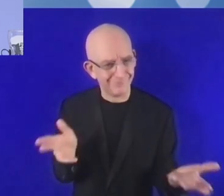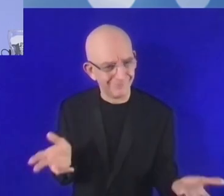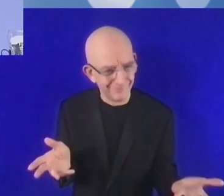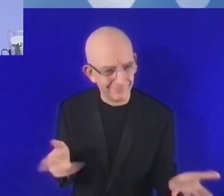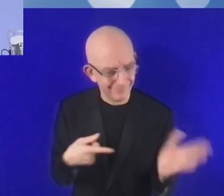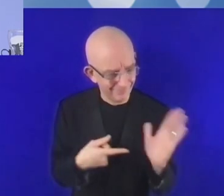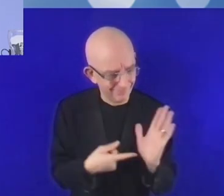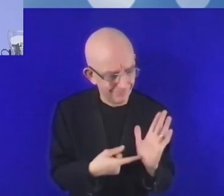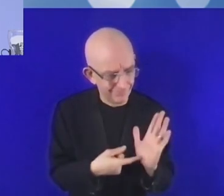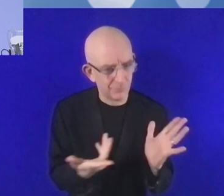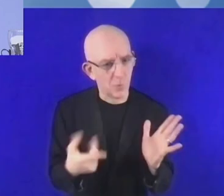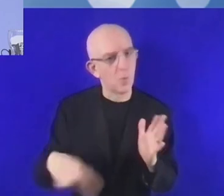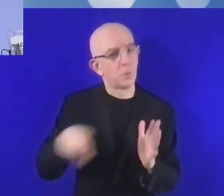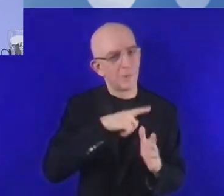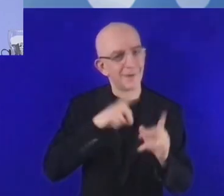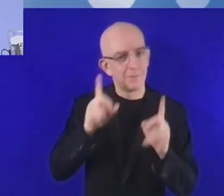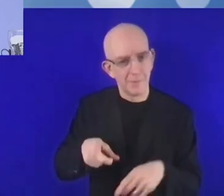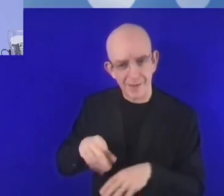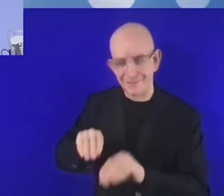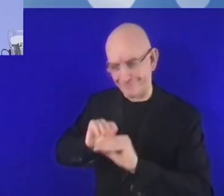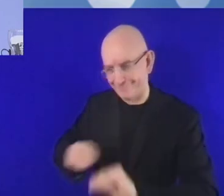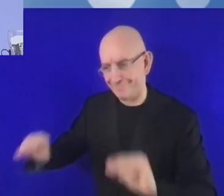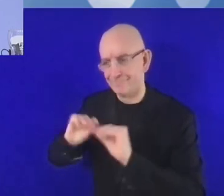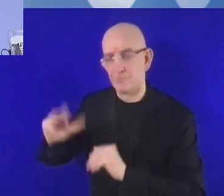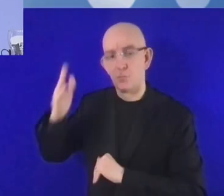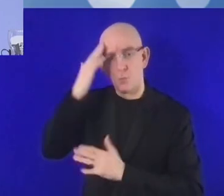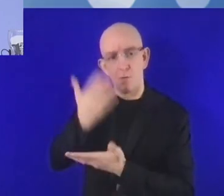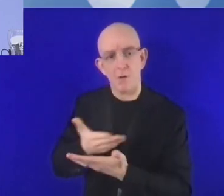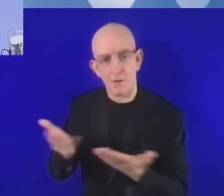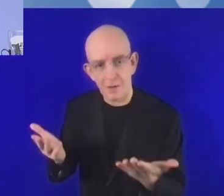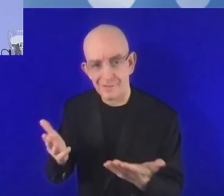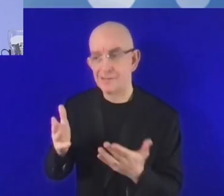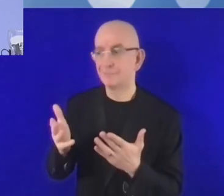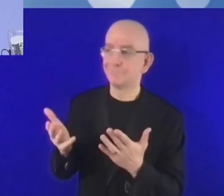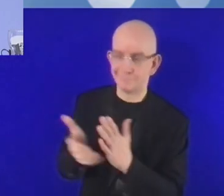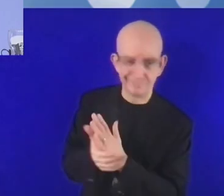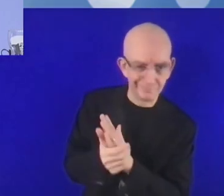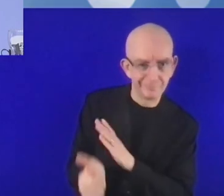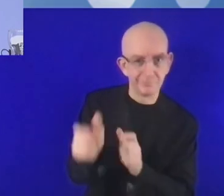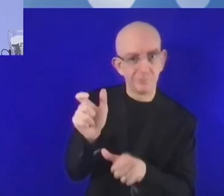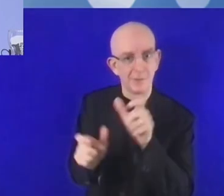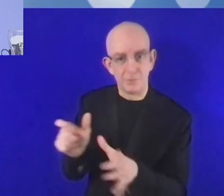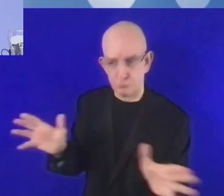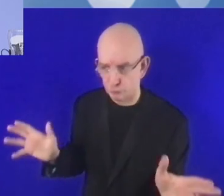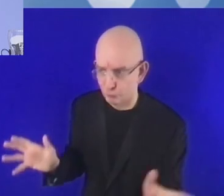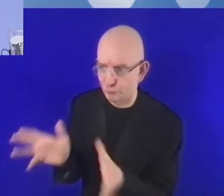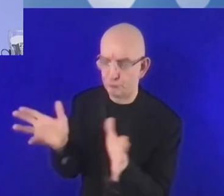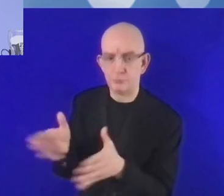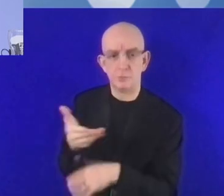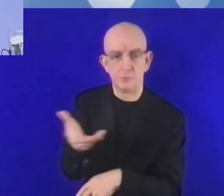هذه الفرصة. أي إذن علينا أن نزيد هذه الإمكانية